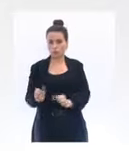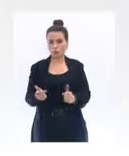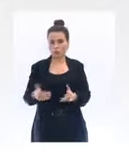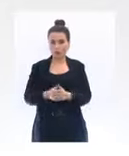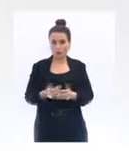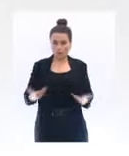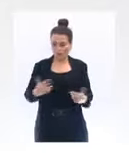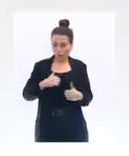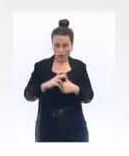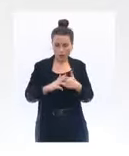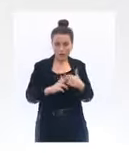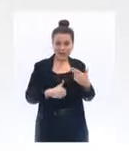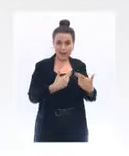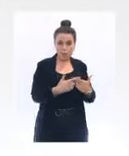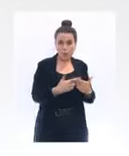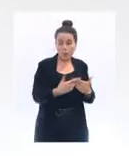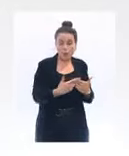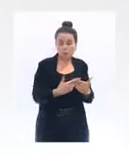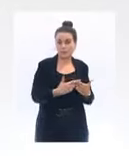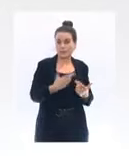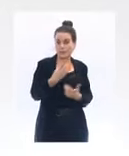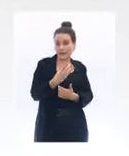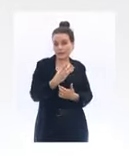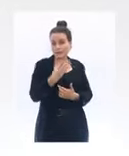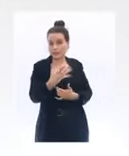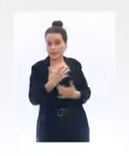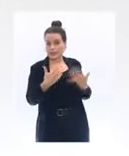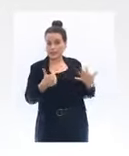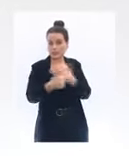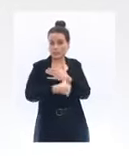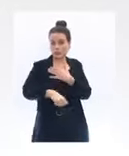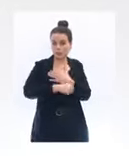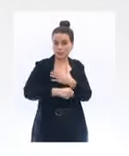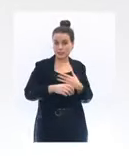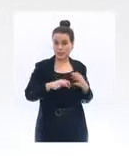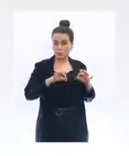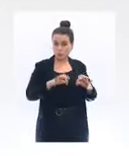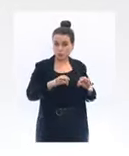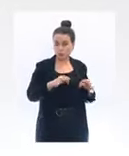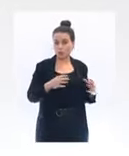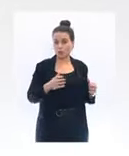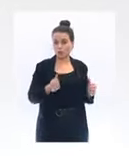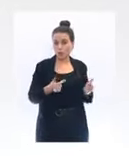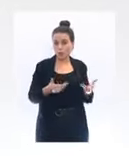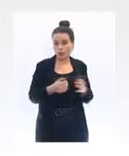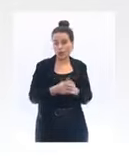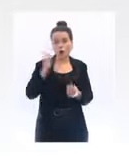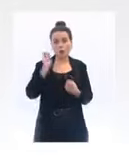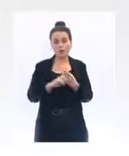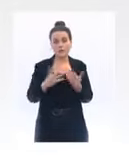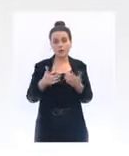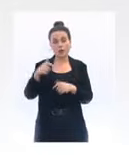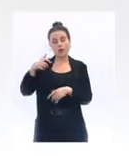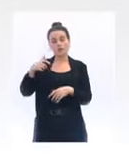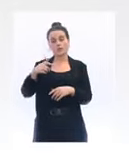5, 6 semaines, c'est le bon timing pour arriver à un objectif qui est l'objectif du président de République qui est moins de 5 000 malades par